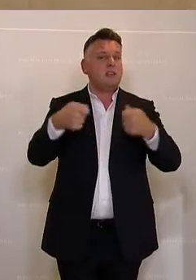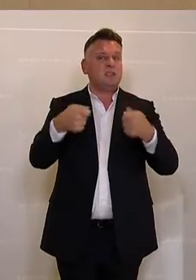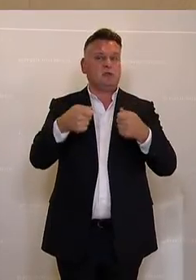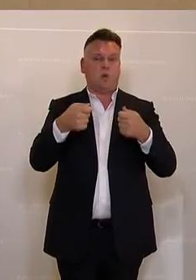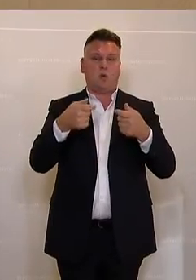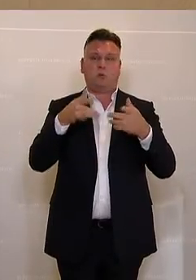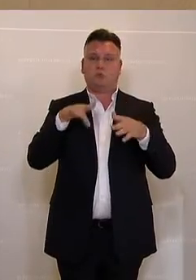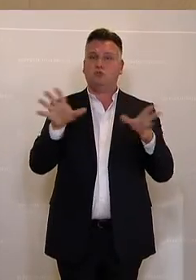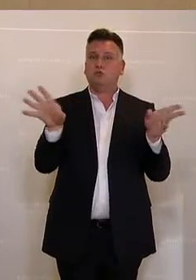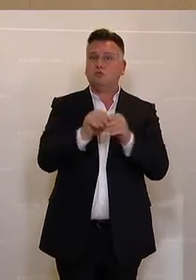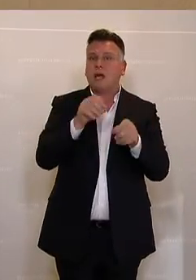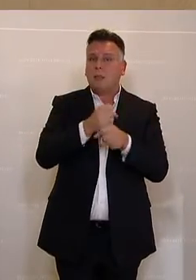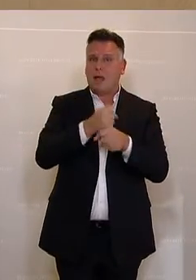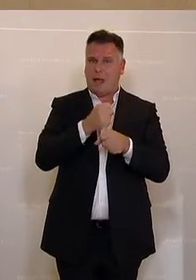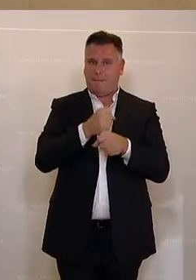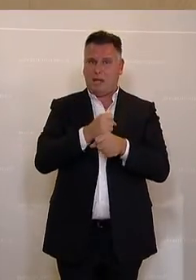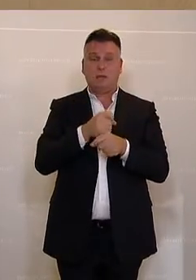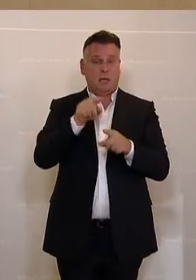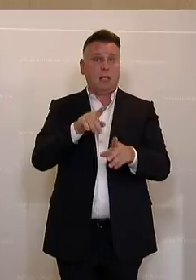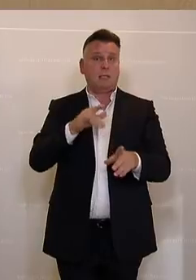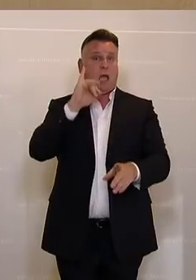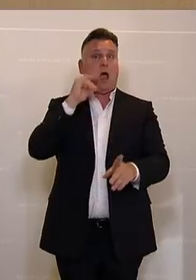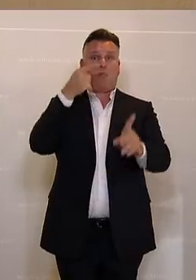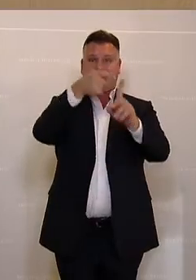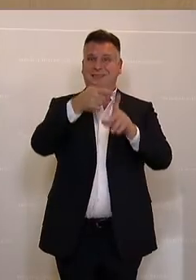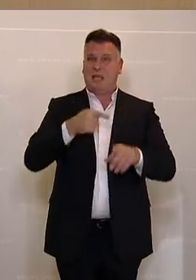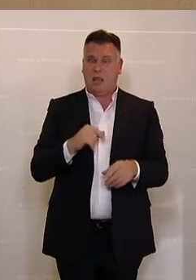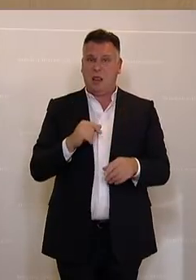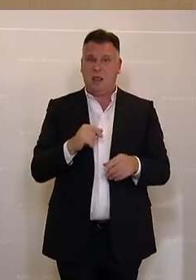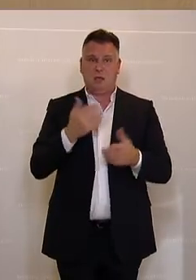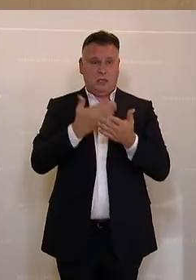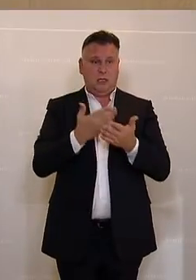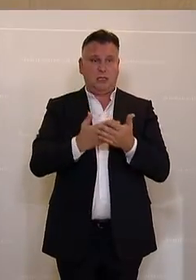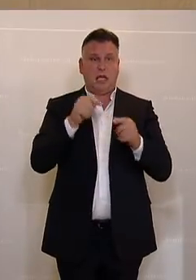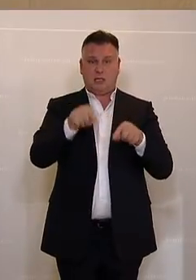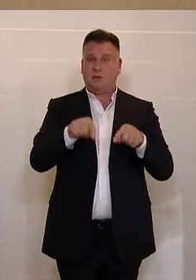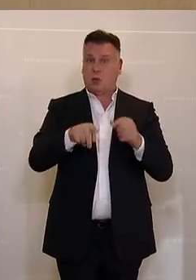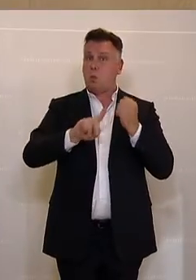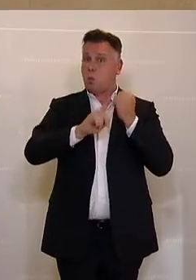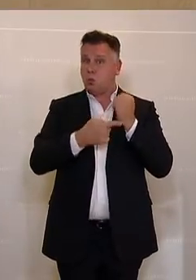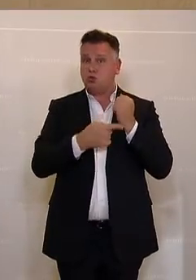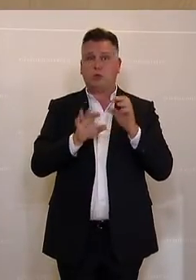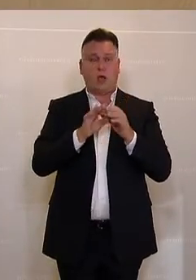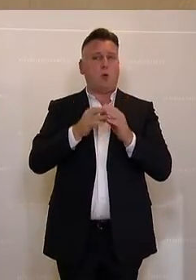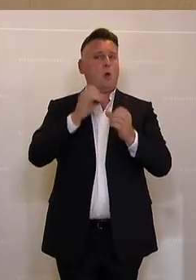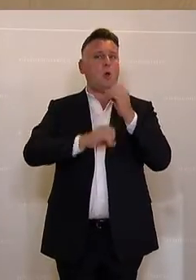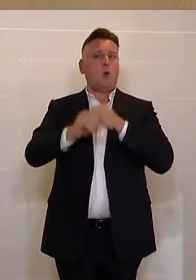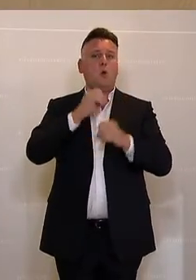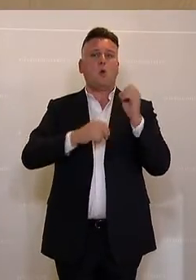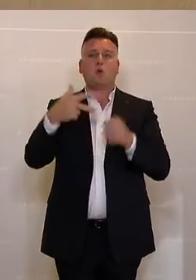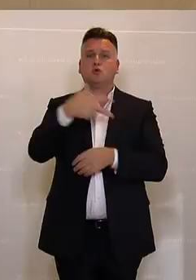mit Zusammenarbeit insgesamt. Das muss das Ziel sein und das bildet sich in diesem Budget, aber auch in der ökosozialen